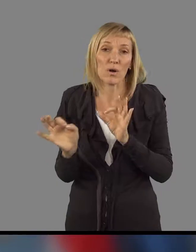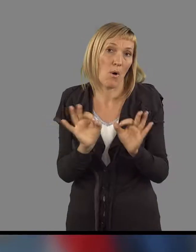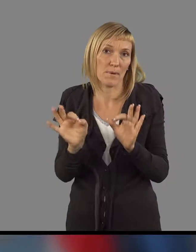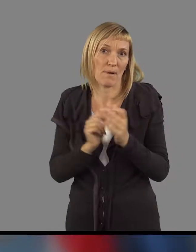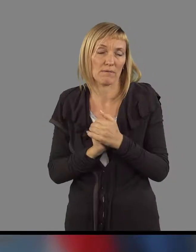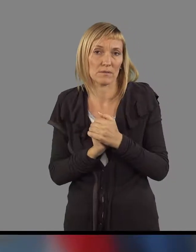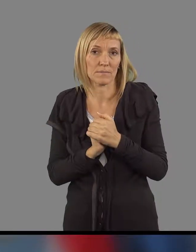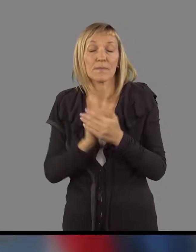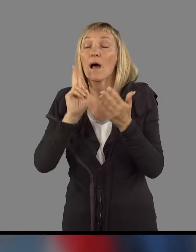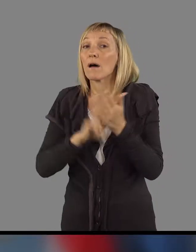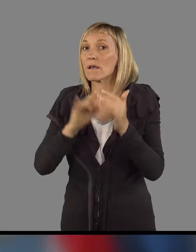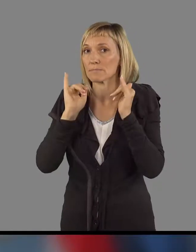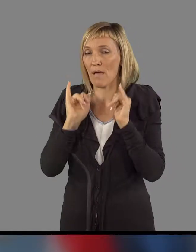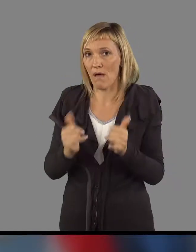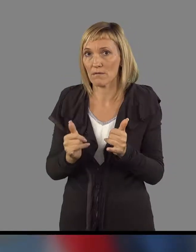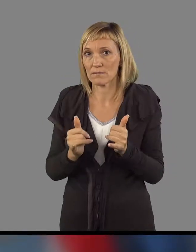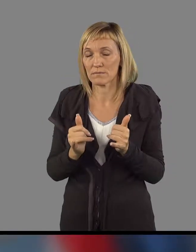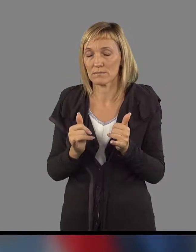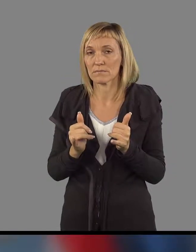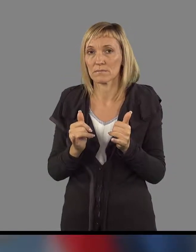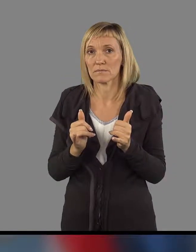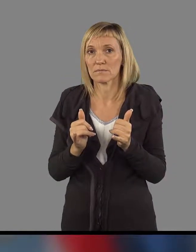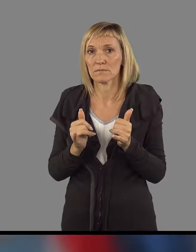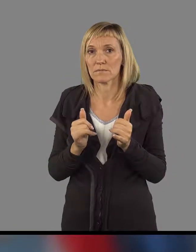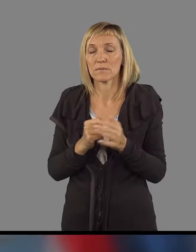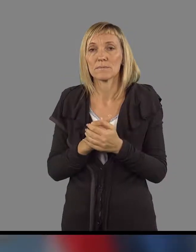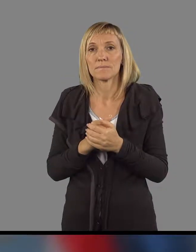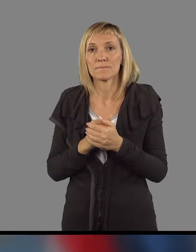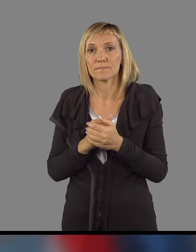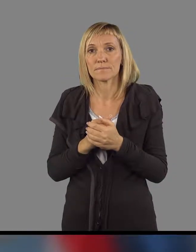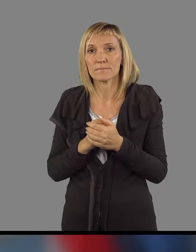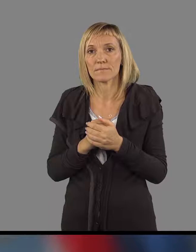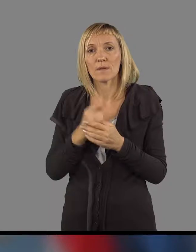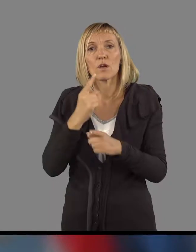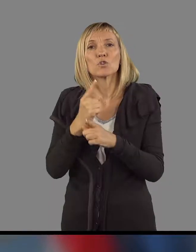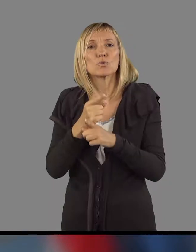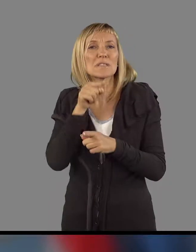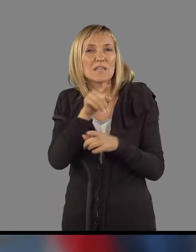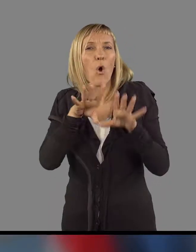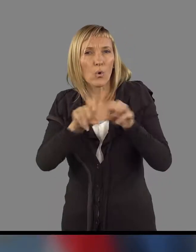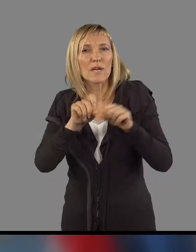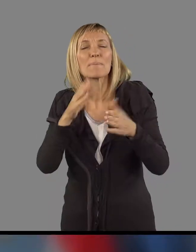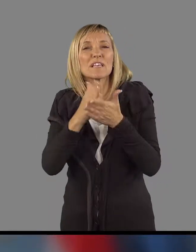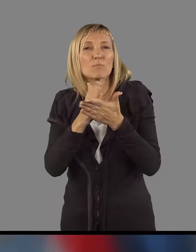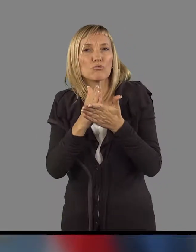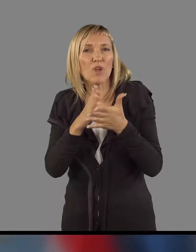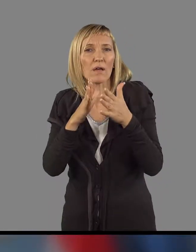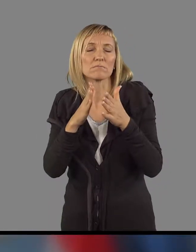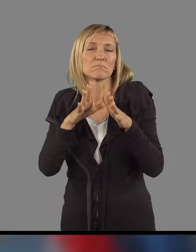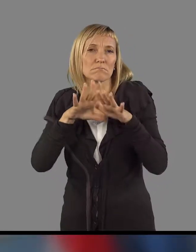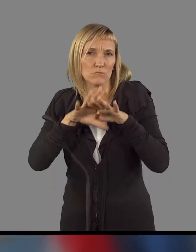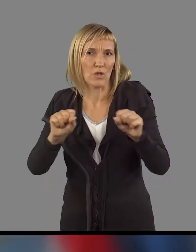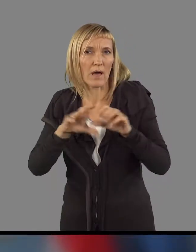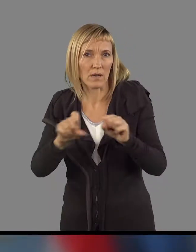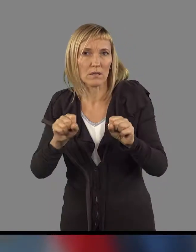pripraviti. Je pa res, da je tudi ti ukrepi, ki smo jih že naredili, regres